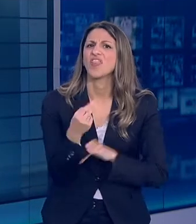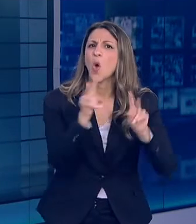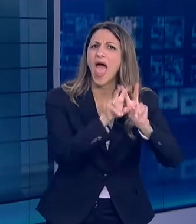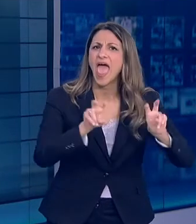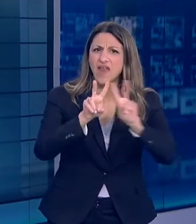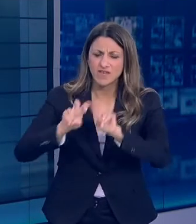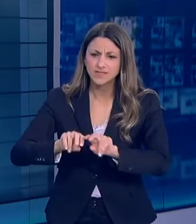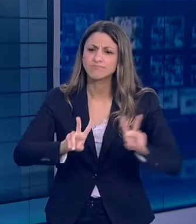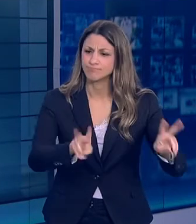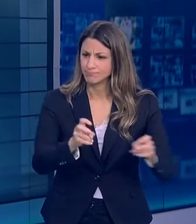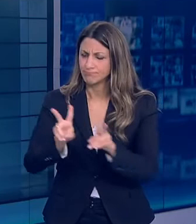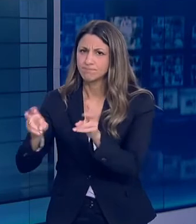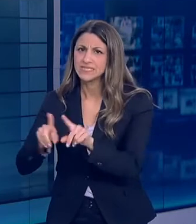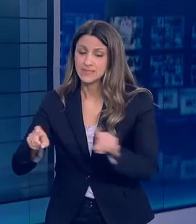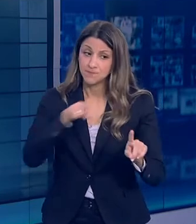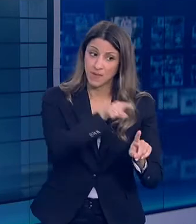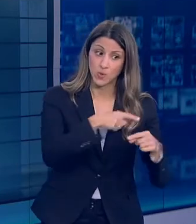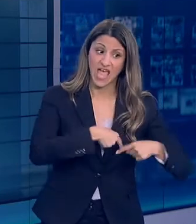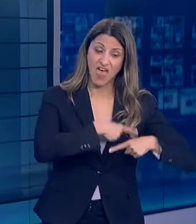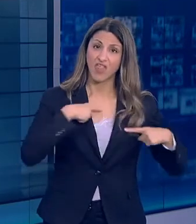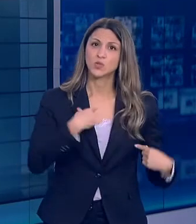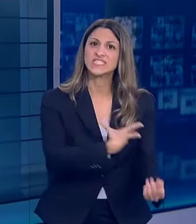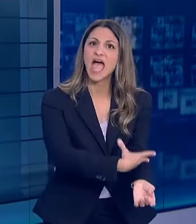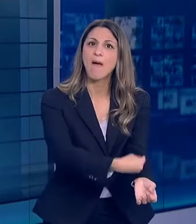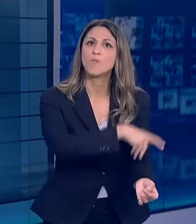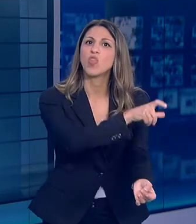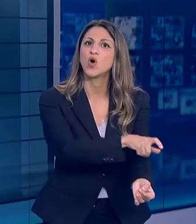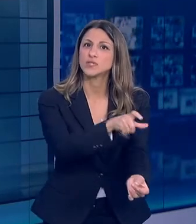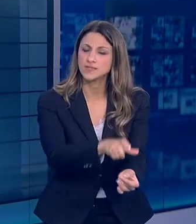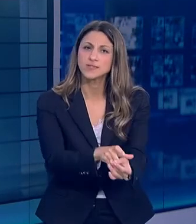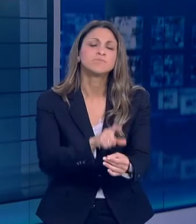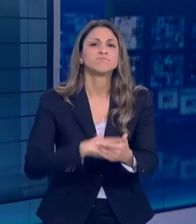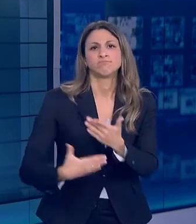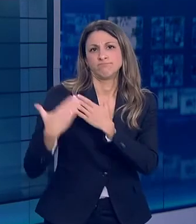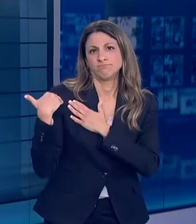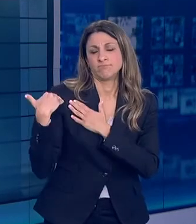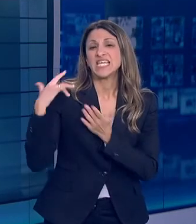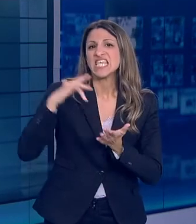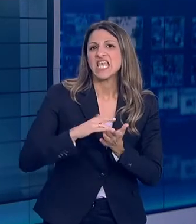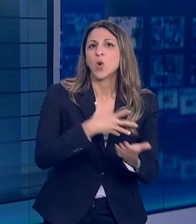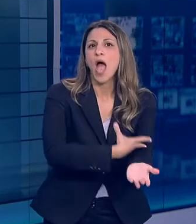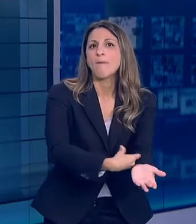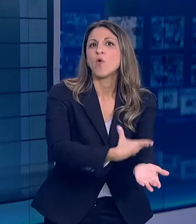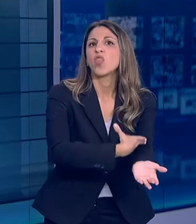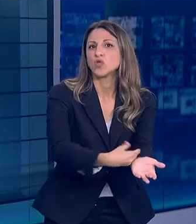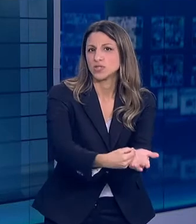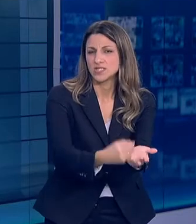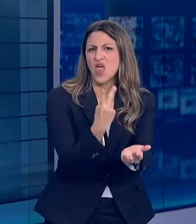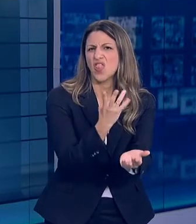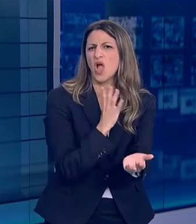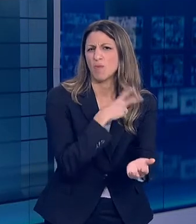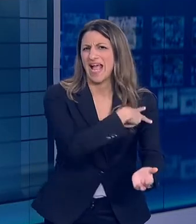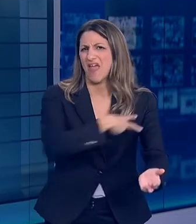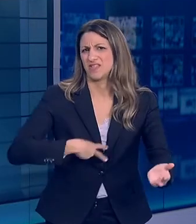Μία μελέτη που αφορά εθελοντές αιμοδότες και διεξάγεται από το Εθνικό Κέντρο Αιμοδοσίας και την ομάδα των κυρίων Κατσίβελα και Σταμούλη